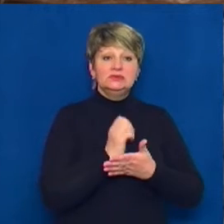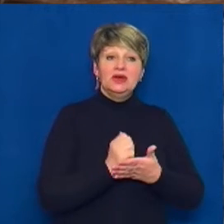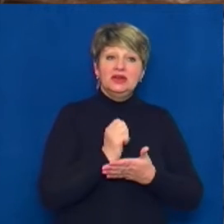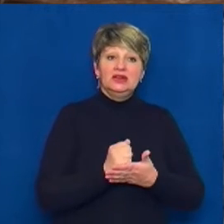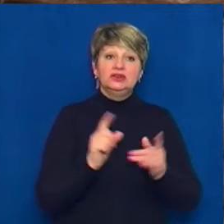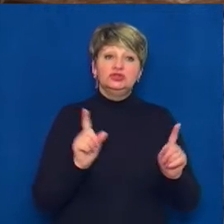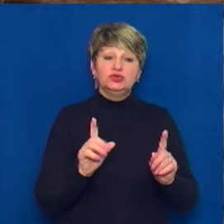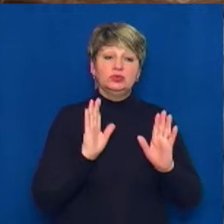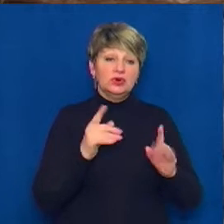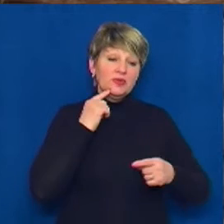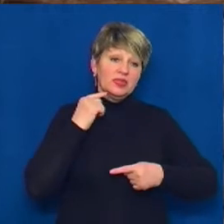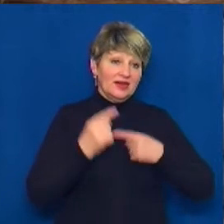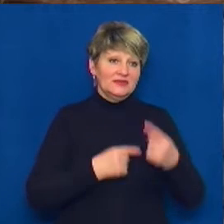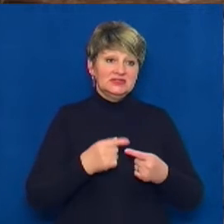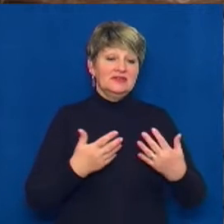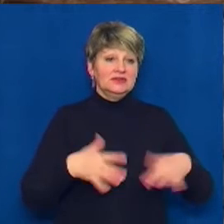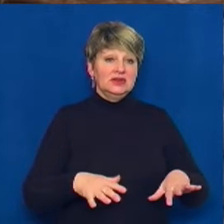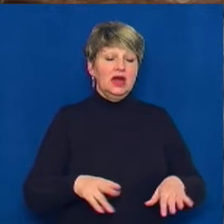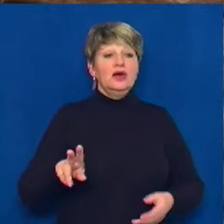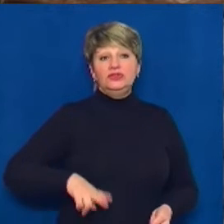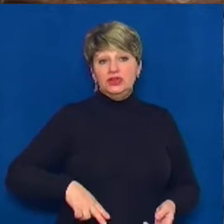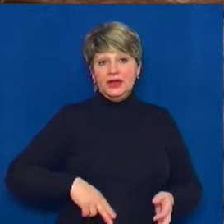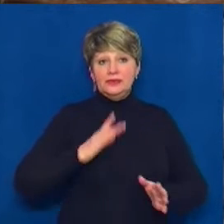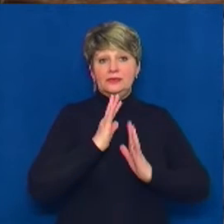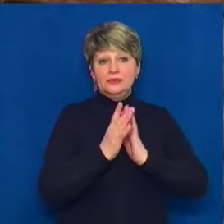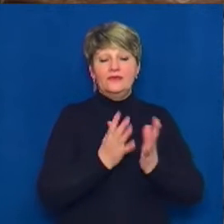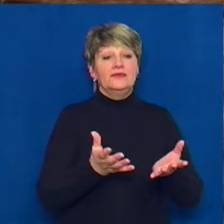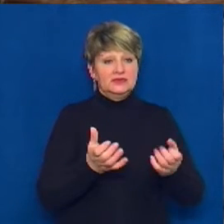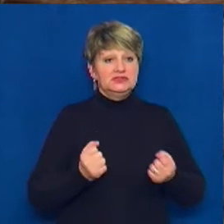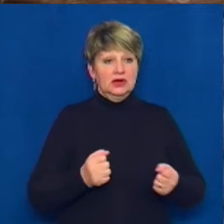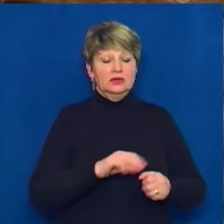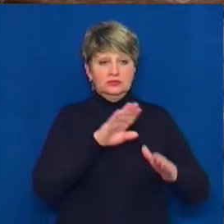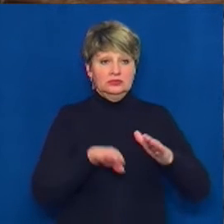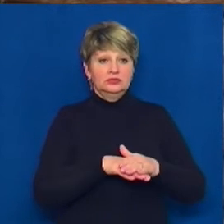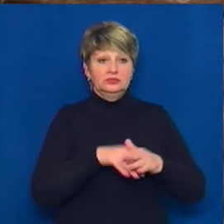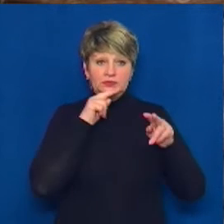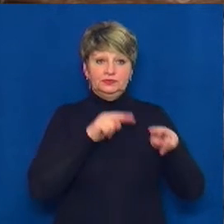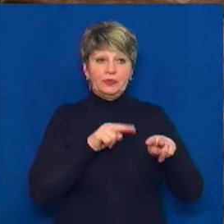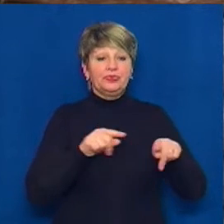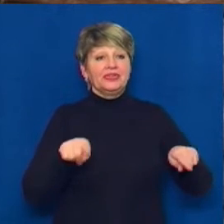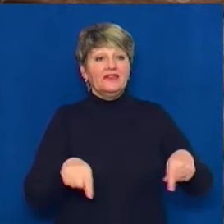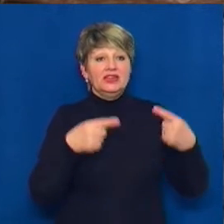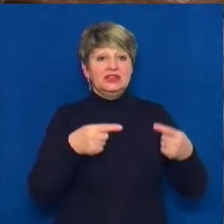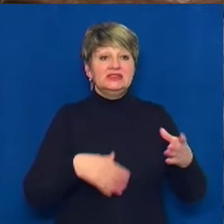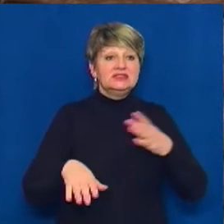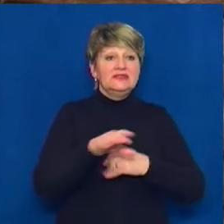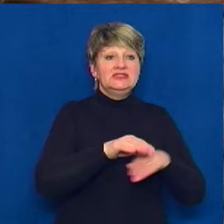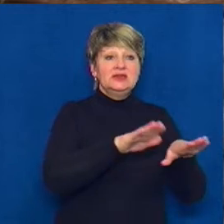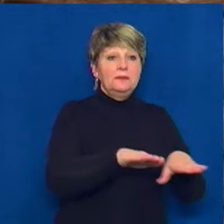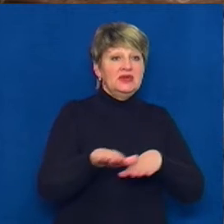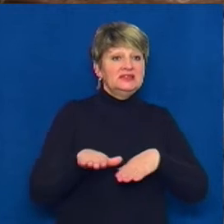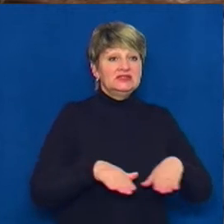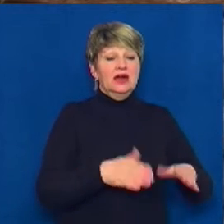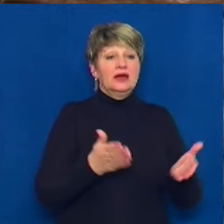завжди встрачено, директор держлісгоспу взяв це під опіку, вистанивити усі об'єкти, які знаходяться на